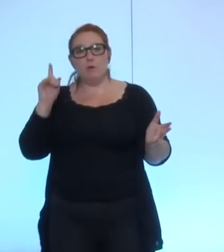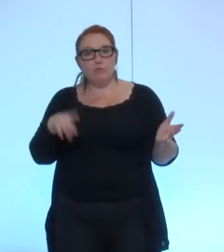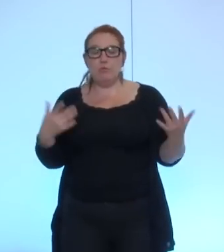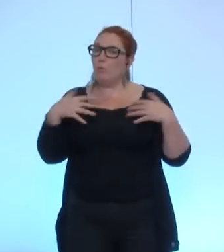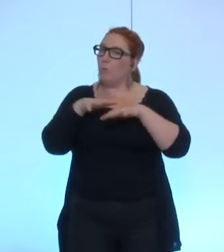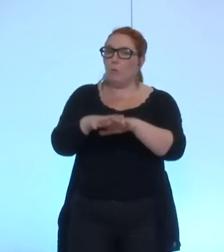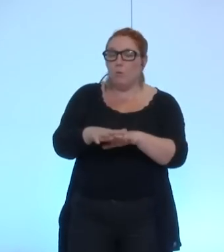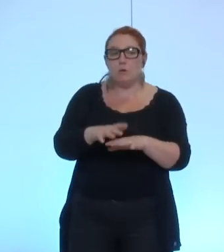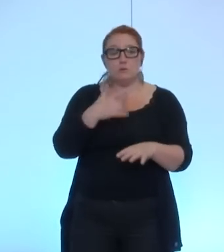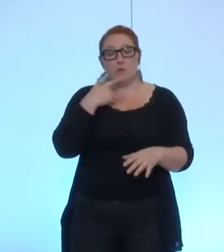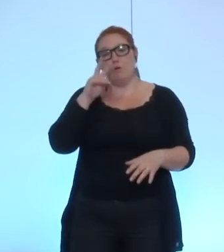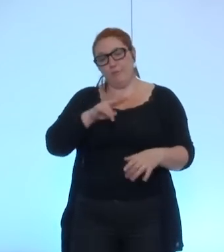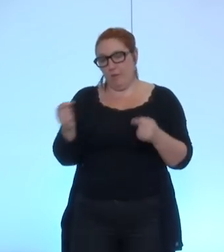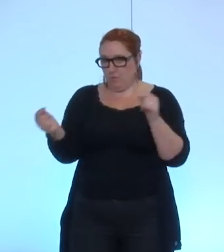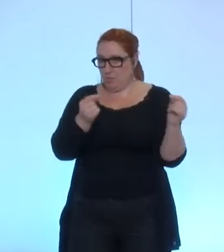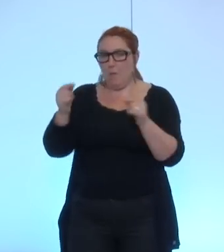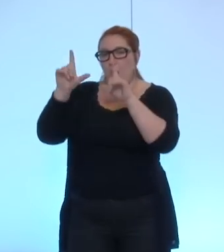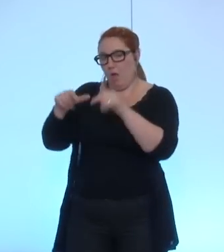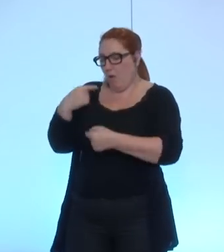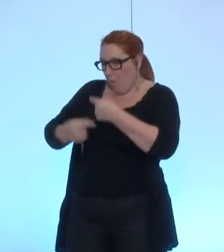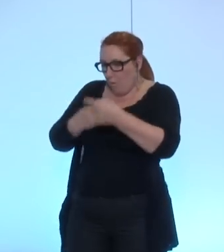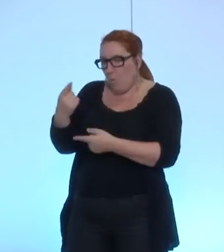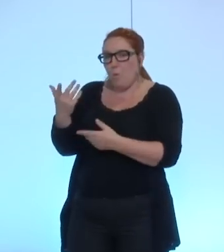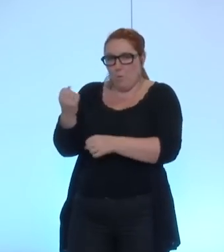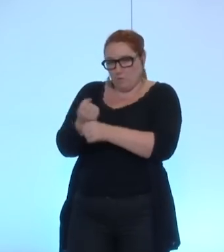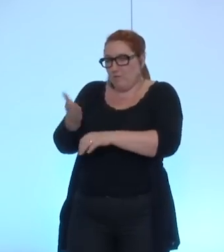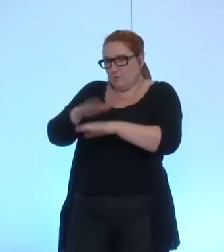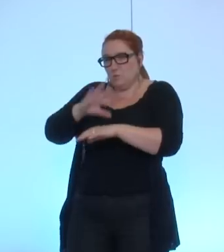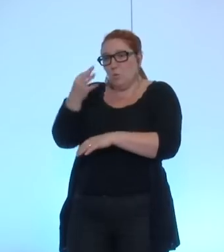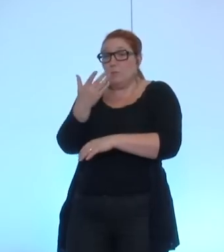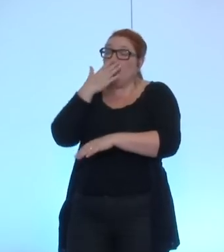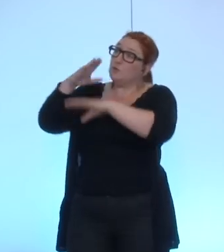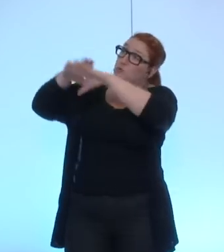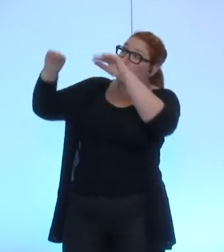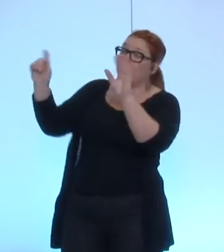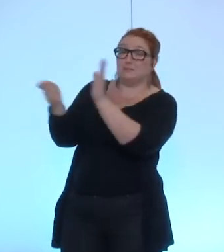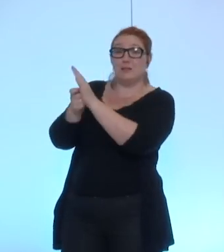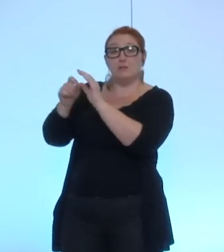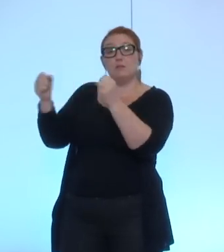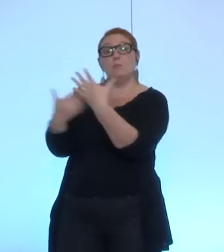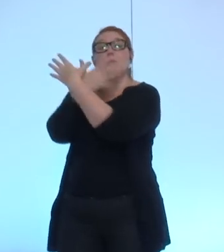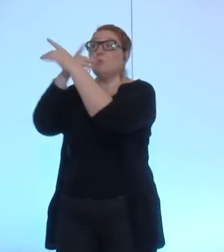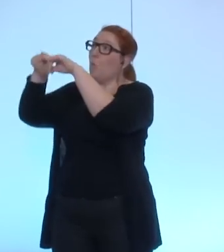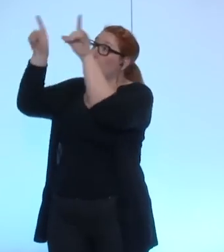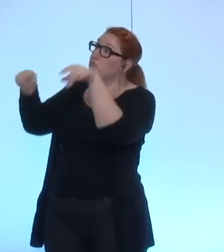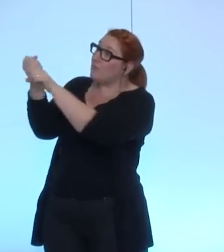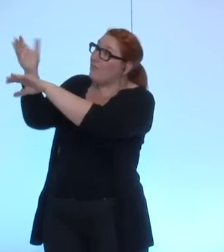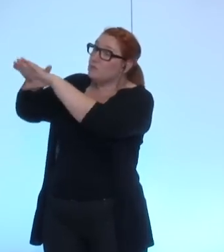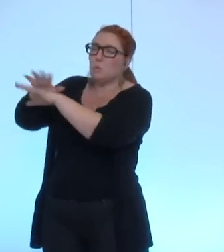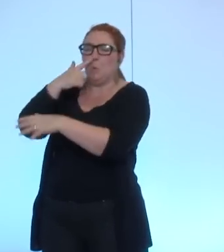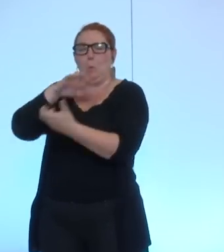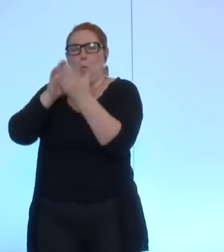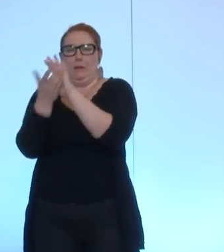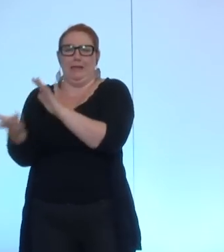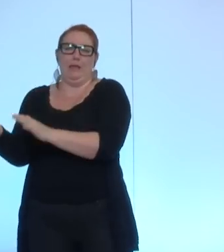il est en train d'être travaillé il sera beaucoup plus compliqué que ça au moment où le budget de la métro sera travaillé non seulement sur 2015